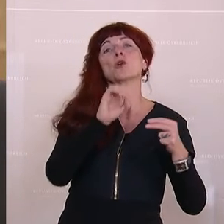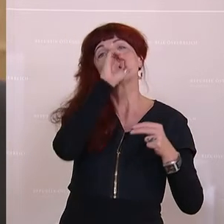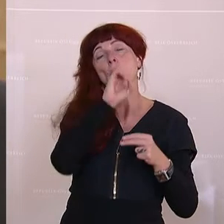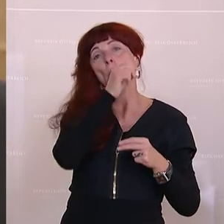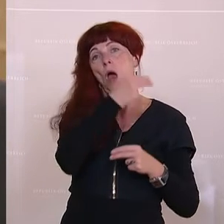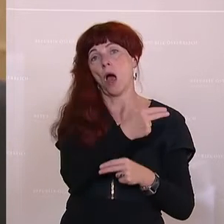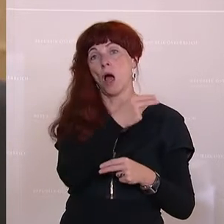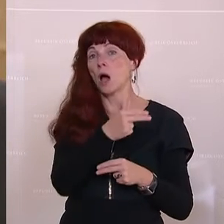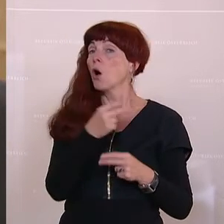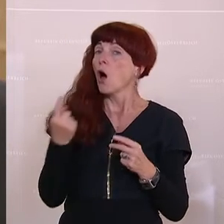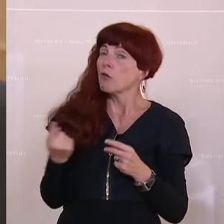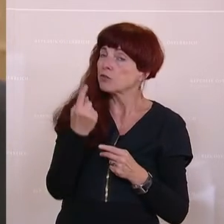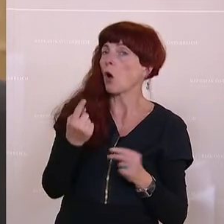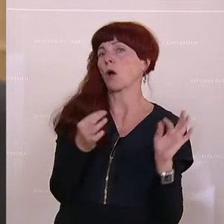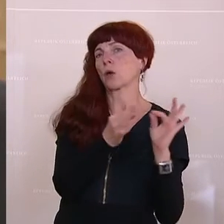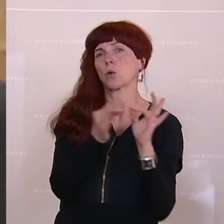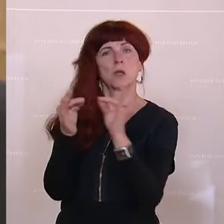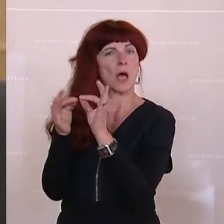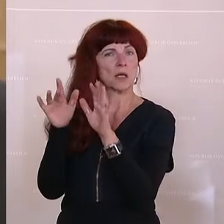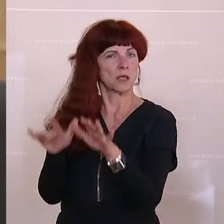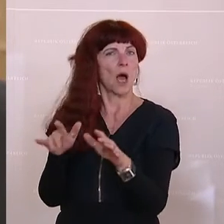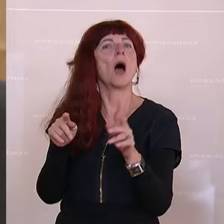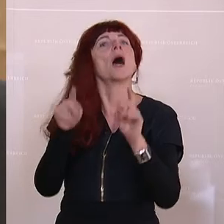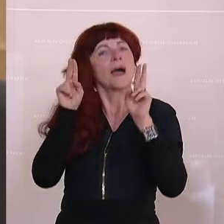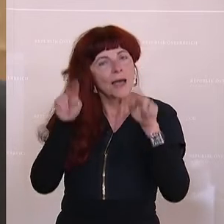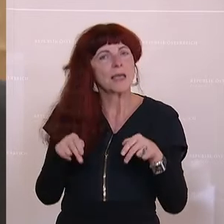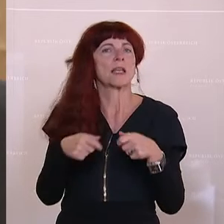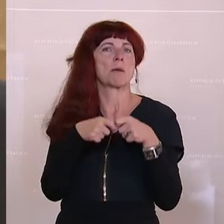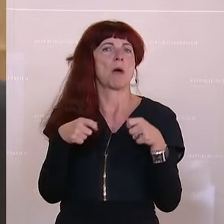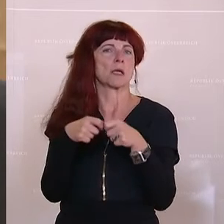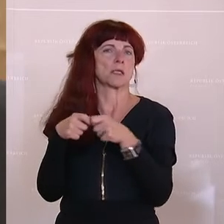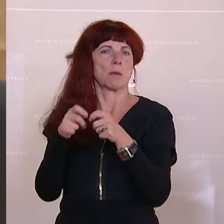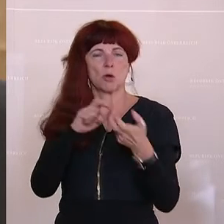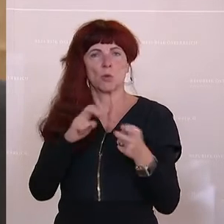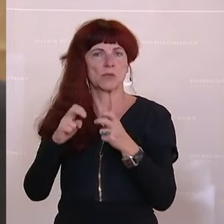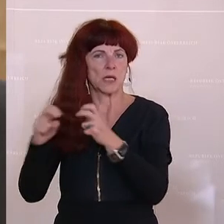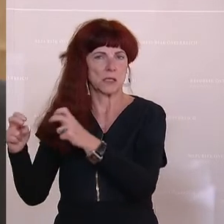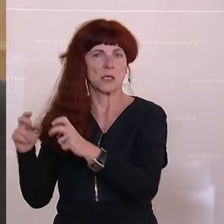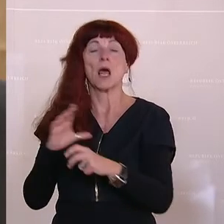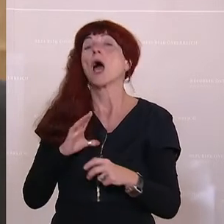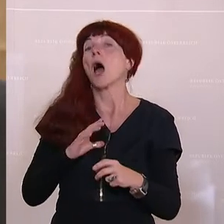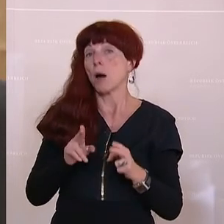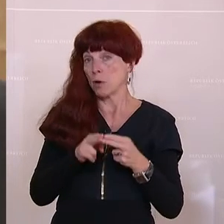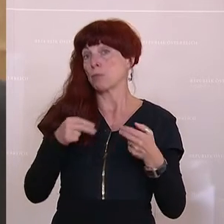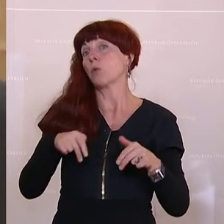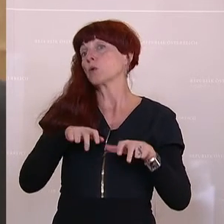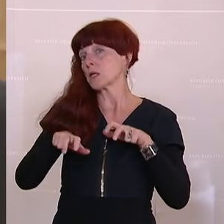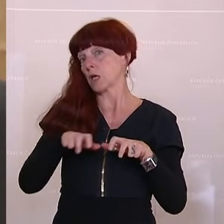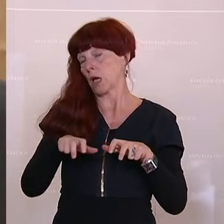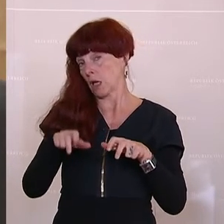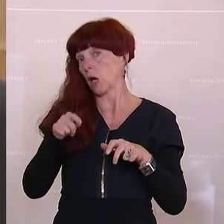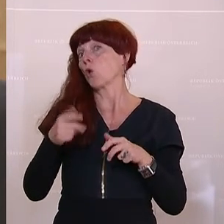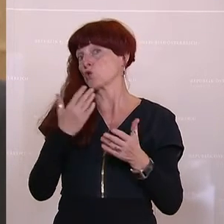ständigem Kontakt, um die entsprechenden Maßnahmen nun auf Schiene zu setzen. Von Seiten der Bundesregierung wurde jedenfalls, das darf ich noch einmal festhalten,